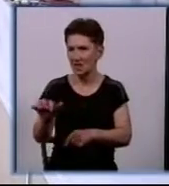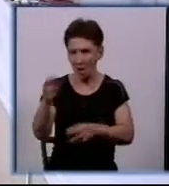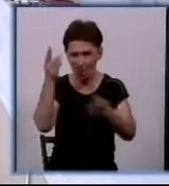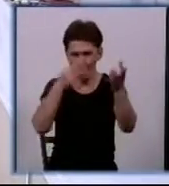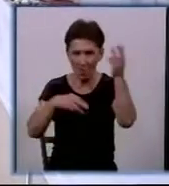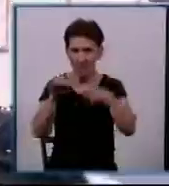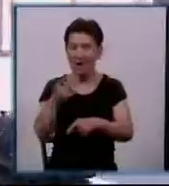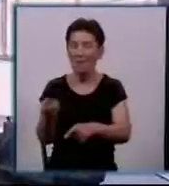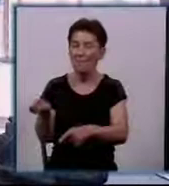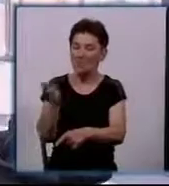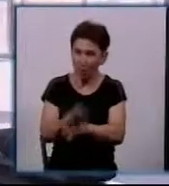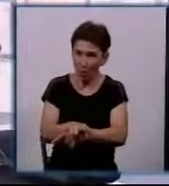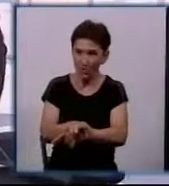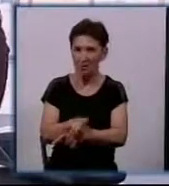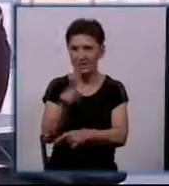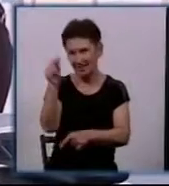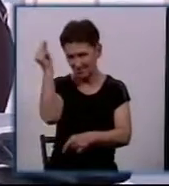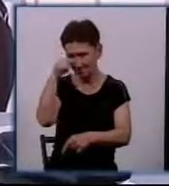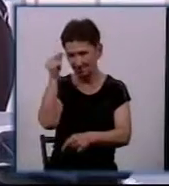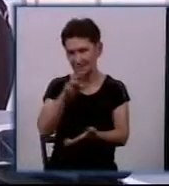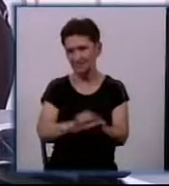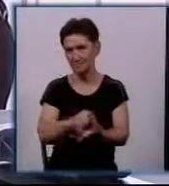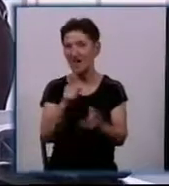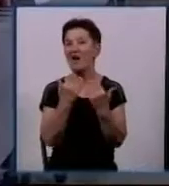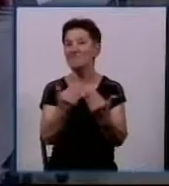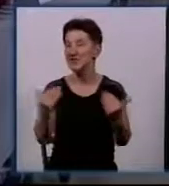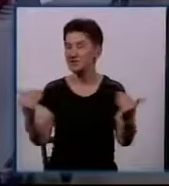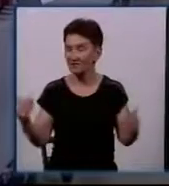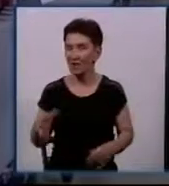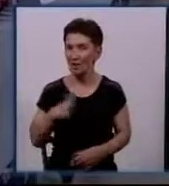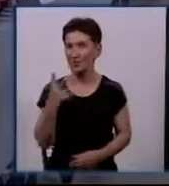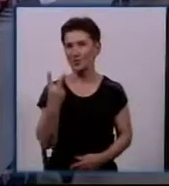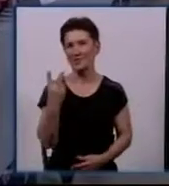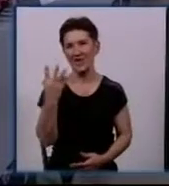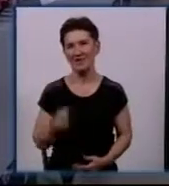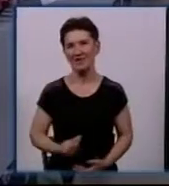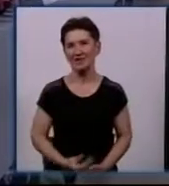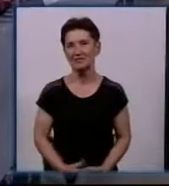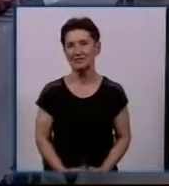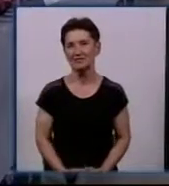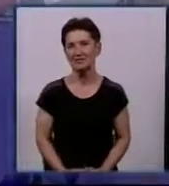Тобто приходьте і займайтеся. Виставка тривала два дні. Антоніна Крейтор, Роман Сташенко. День за днем. днем.